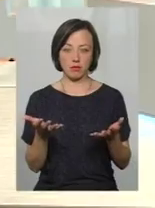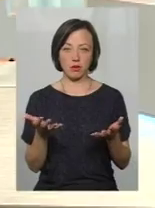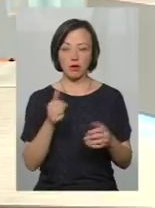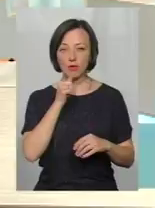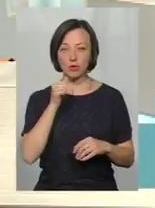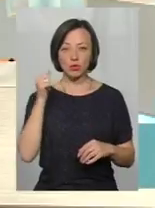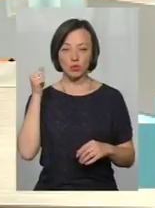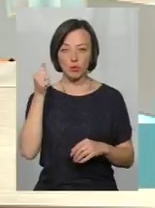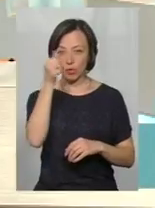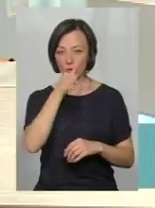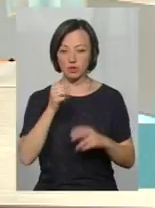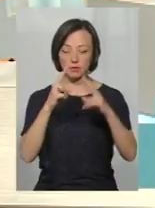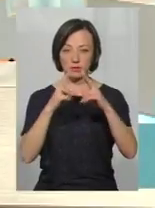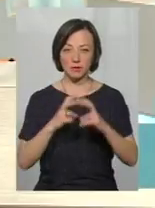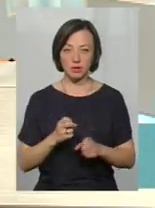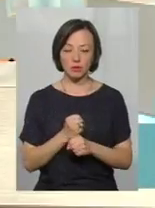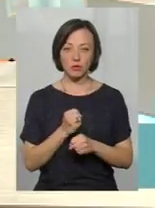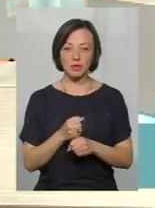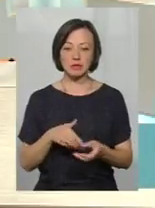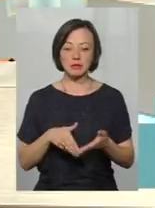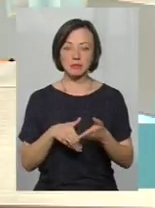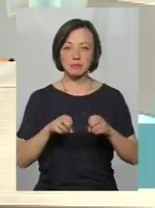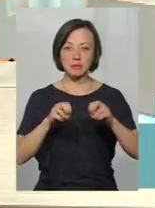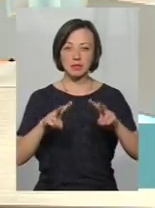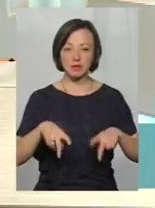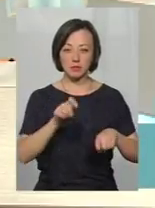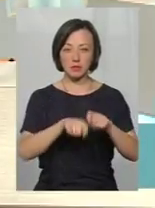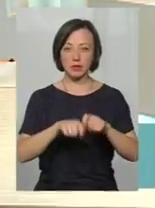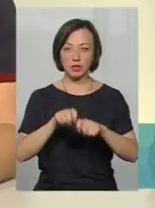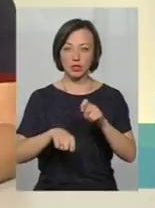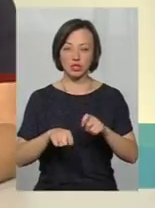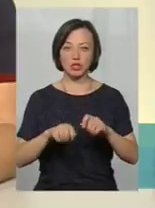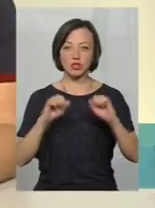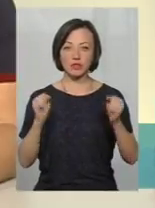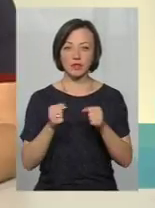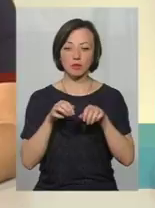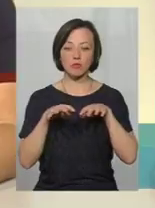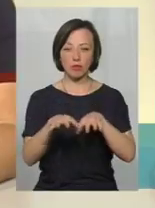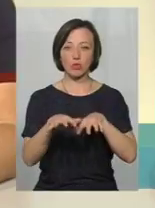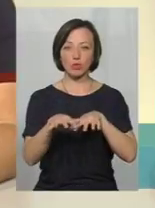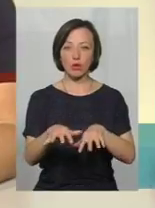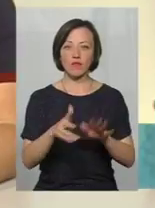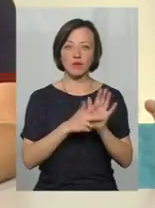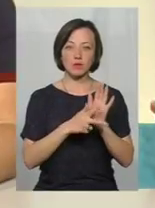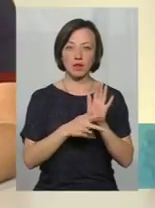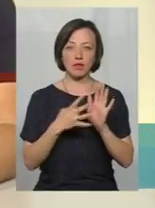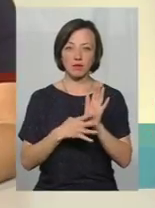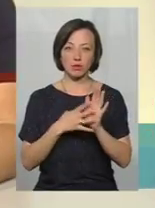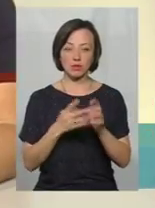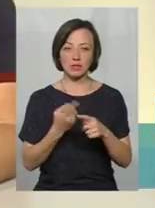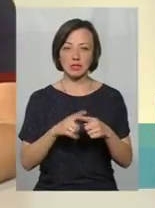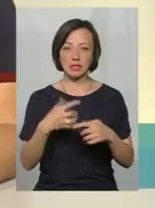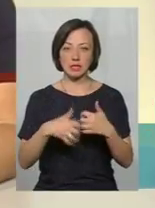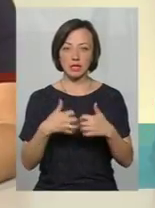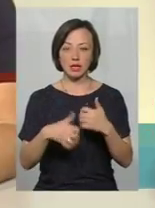минулому році так робили аналіз, за допомогою спеціальних приладів, вимірювали швидкість потоку 80-90 км за годину, це середня